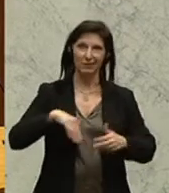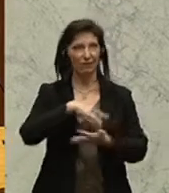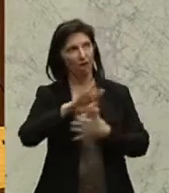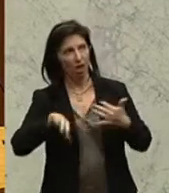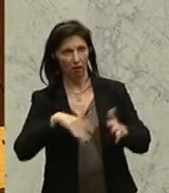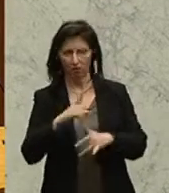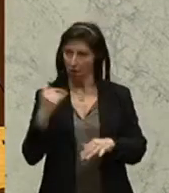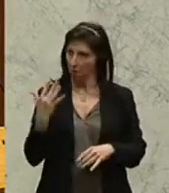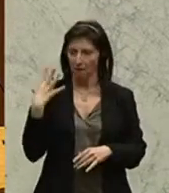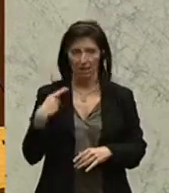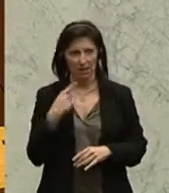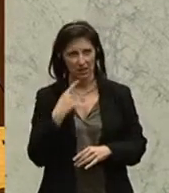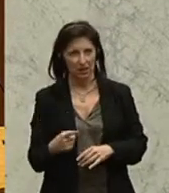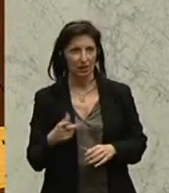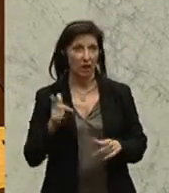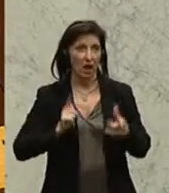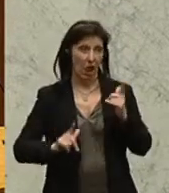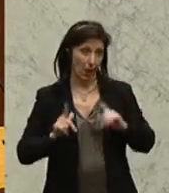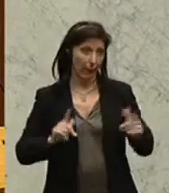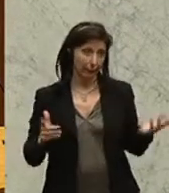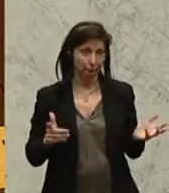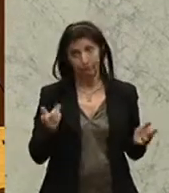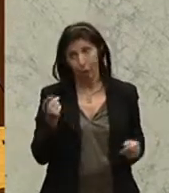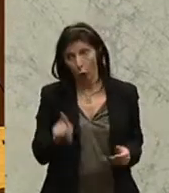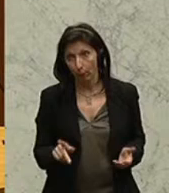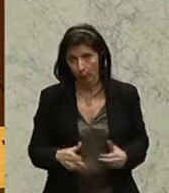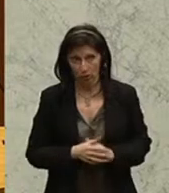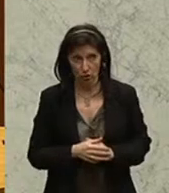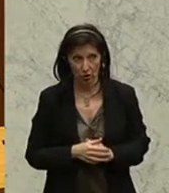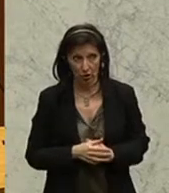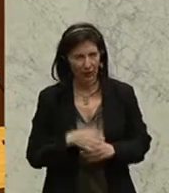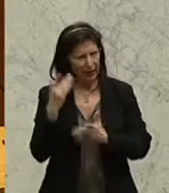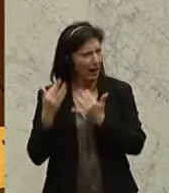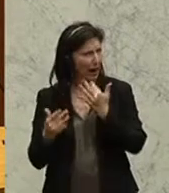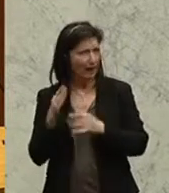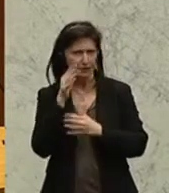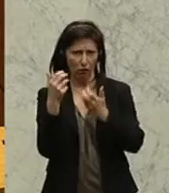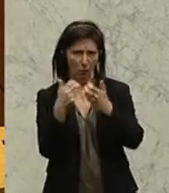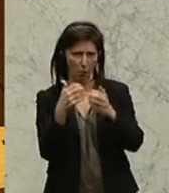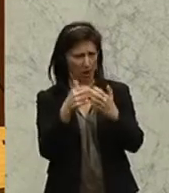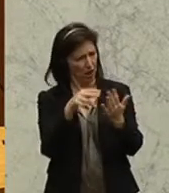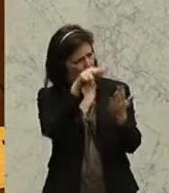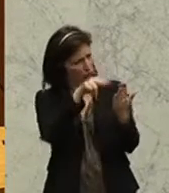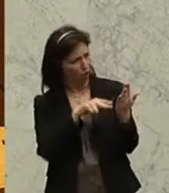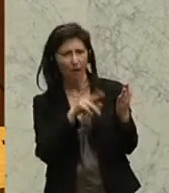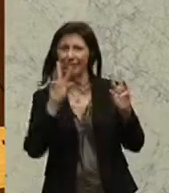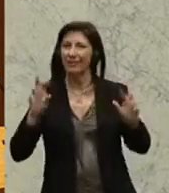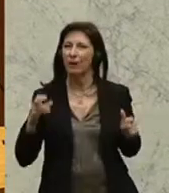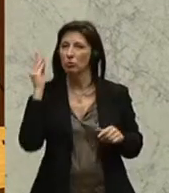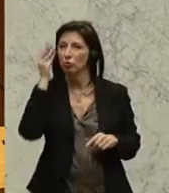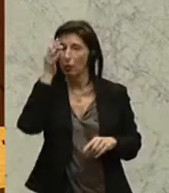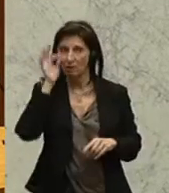mehrfach vor. Es ist leider nicht untypisch. Wenn wir diesen Rechnungshofbericht hier anschauen zu den Schulversuchen,